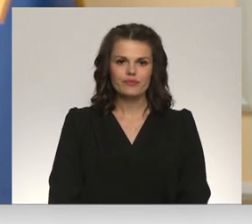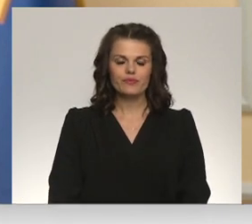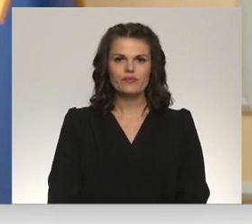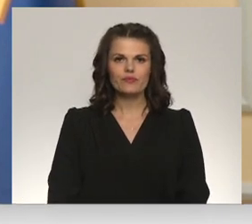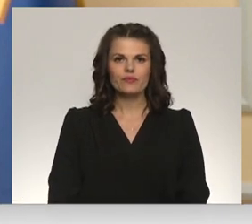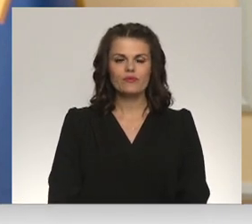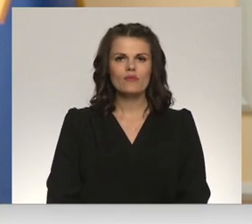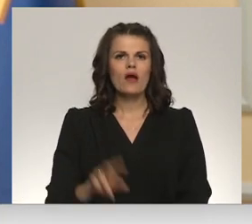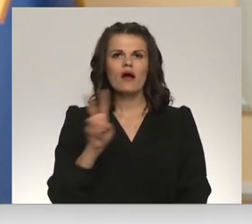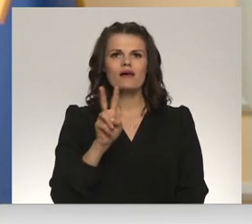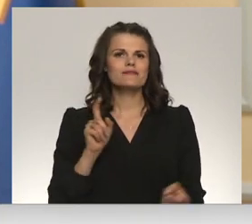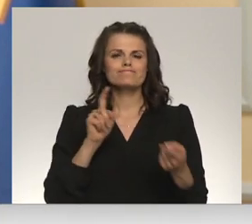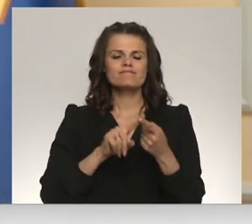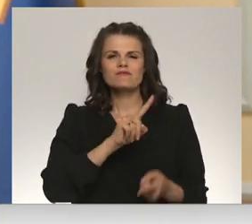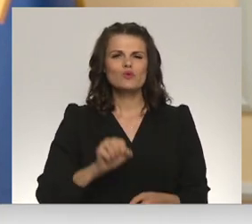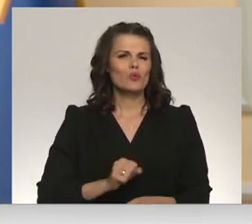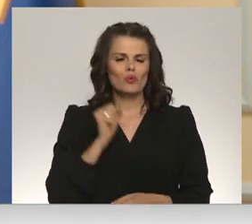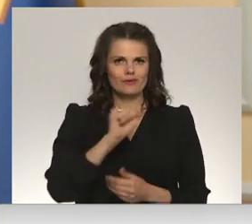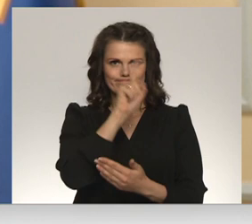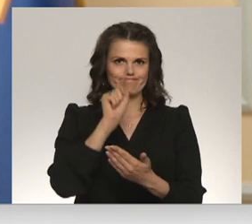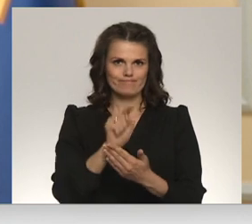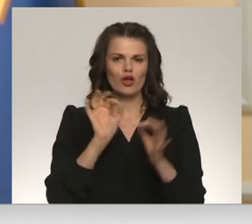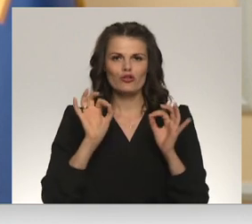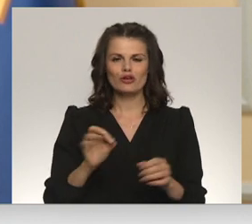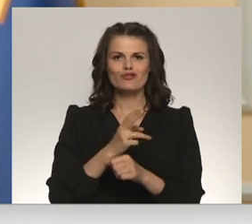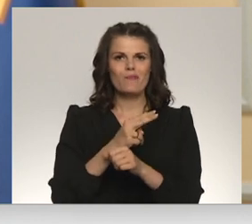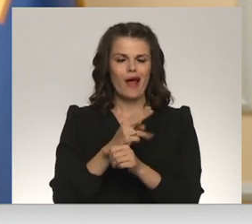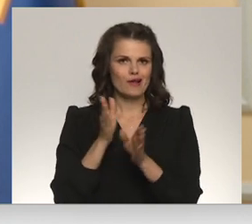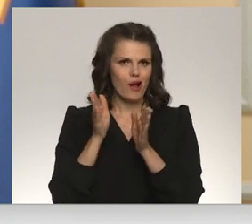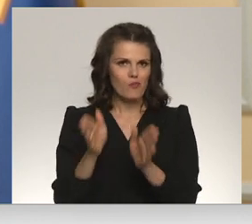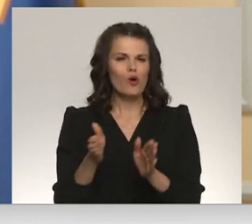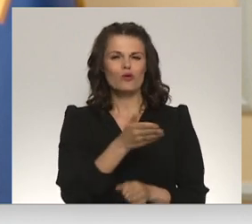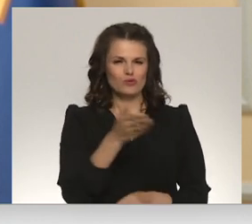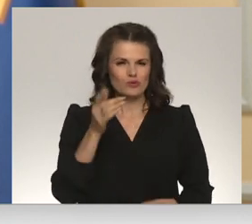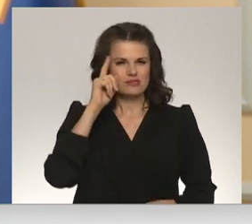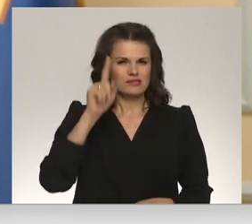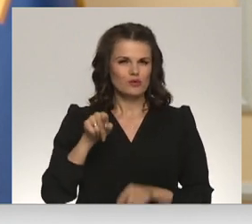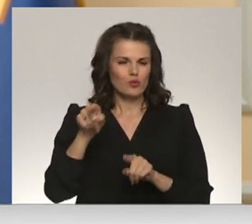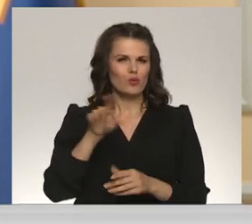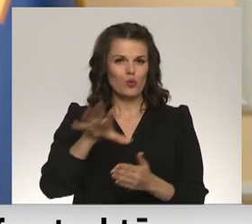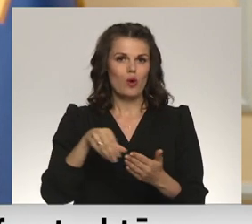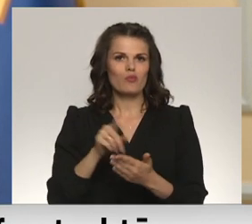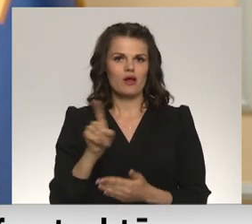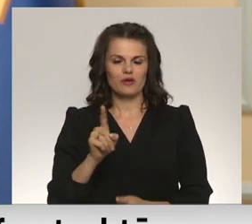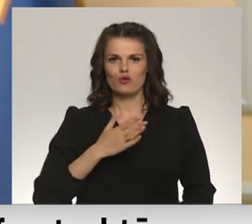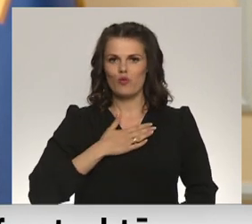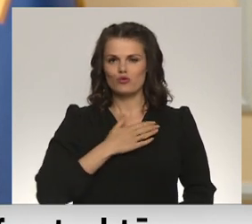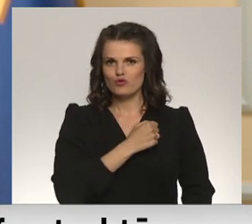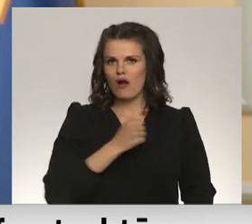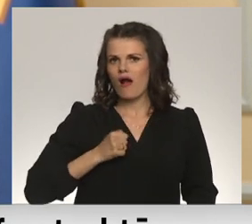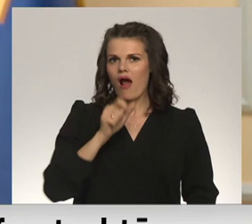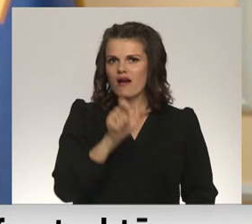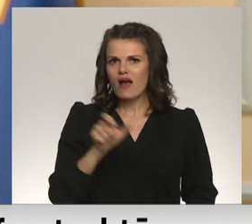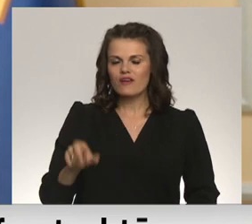Kas attietas uz grūtāko jautājumu, Mariupols jautājumu, jūs zināt, ka tur joprojām ir mūsu karavīri un civilie